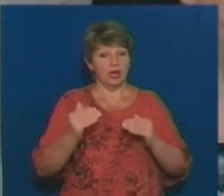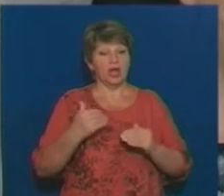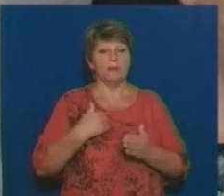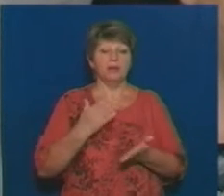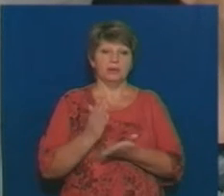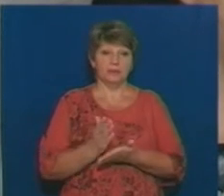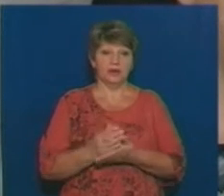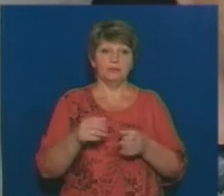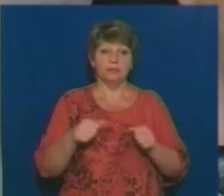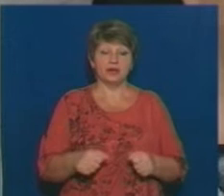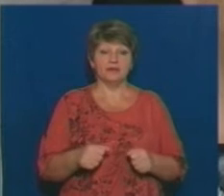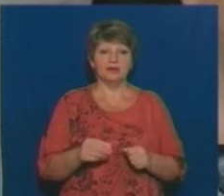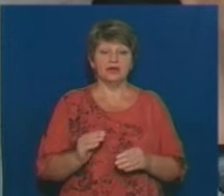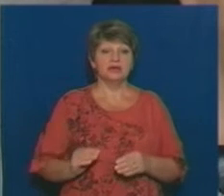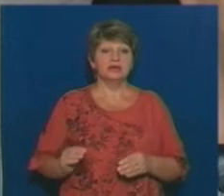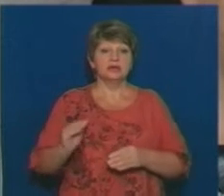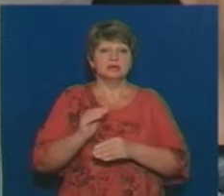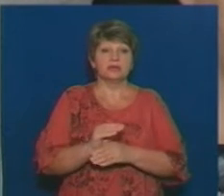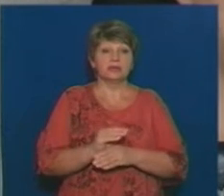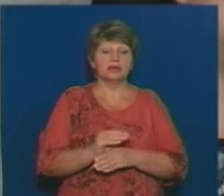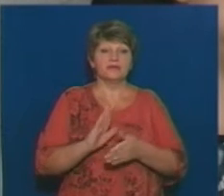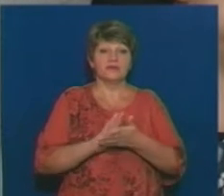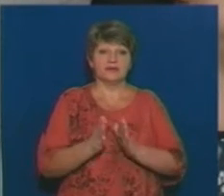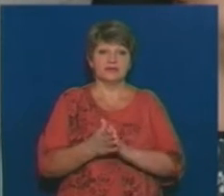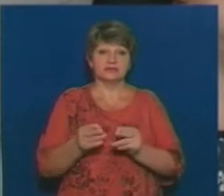додаткової угоди, проіндексувати цю ціну.